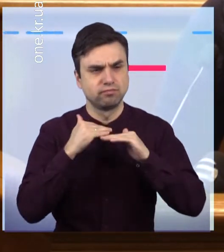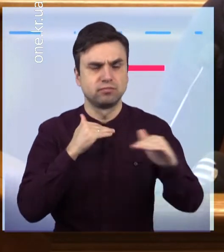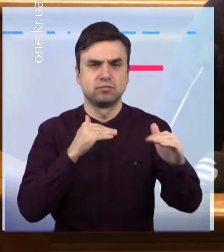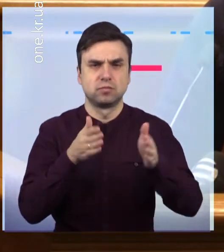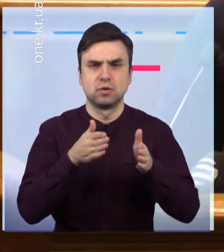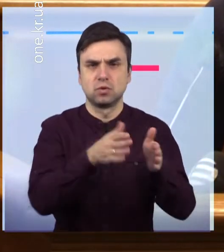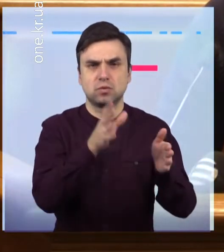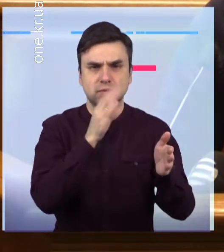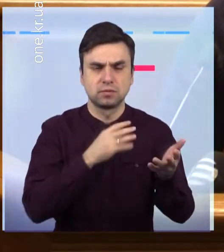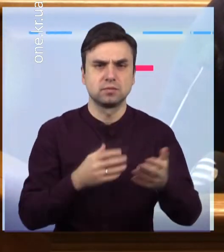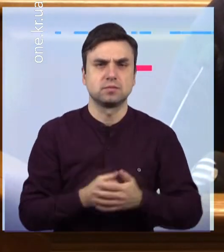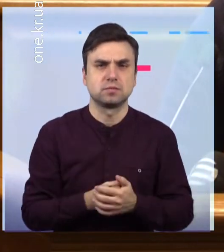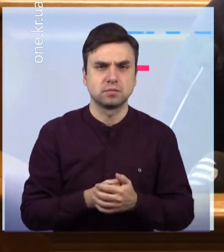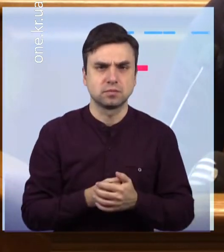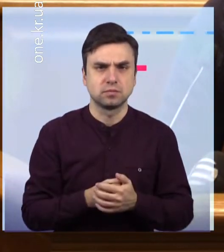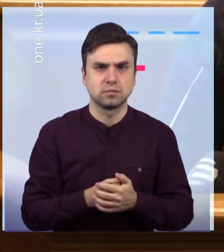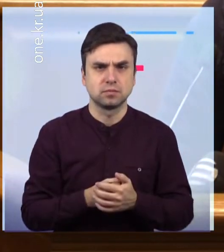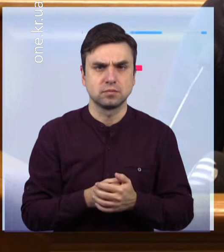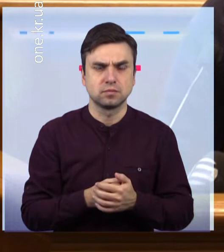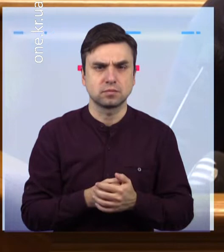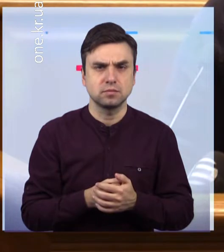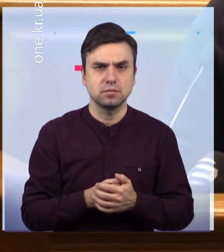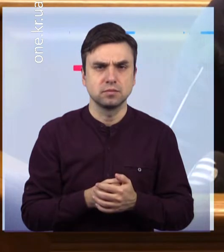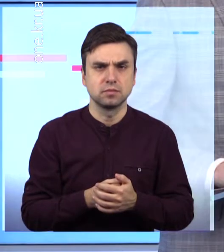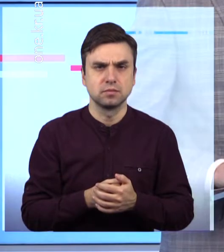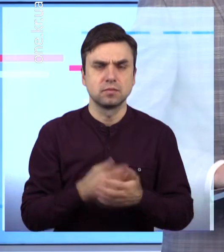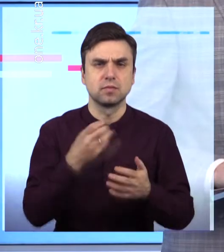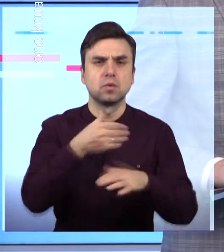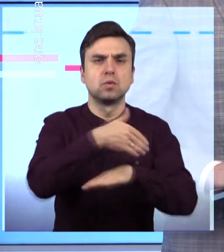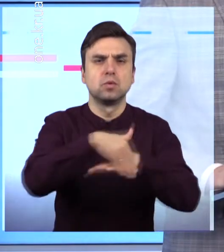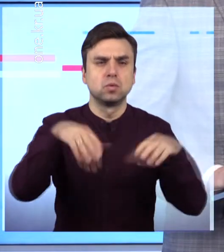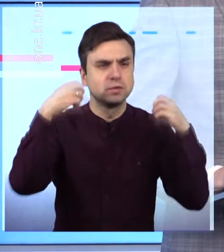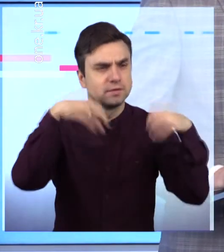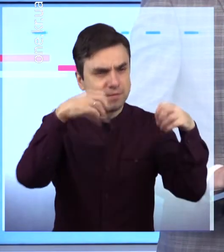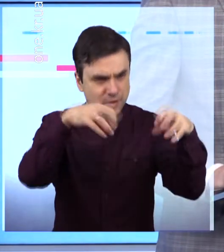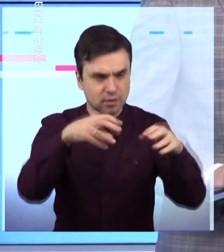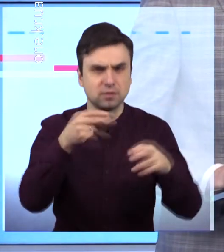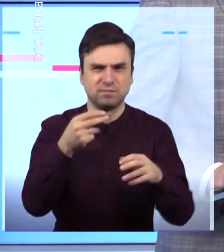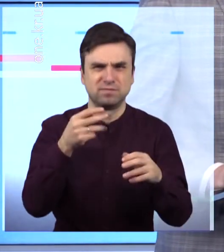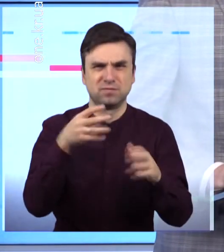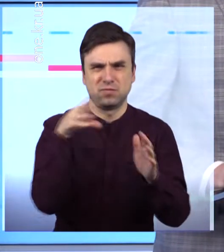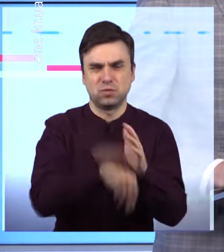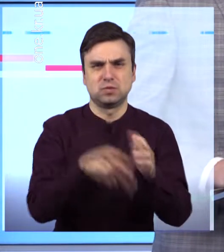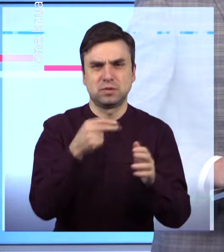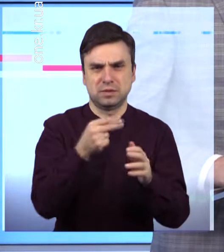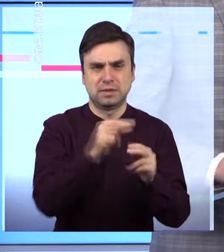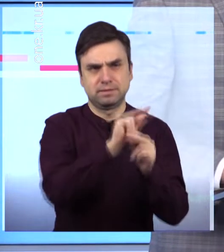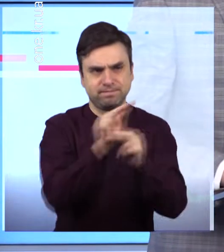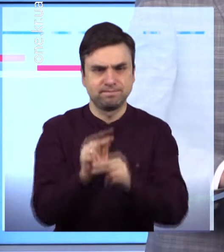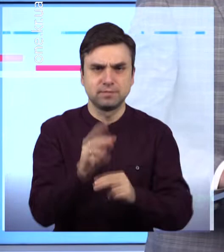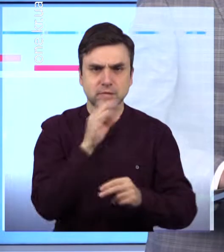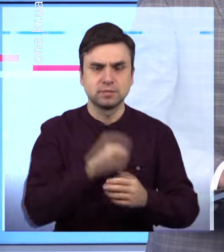ремонтом лінії мереж зовнішнього освітлення Проєктом бюджету Кривого Рогу на 2021